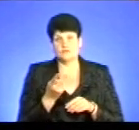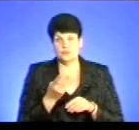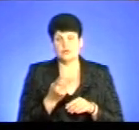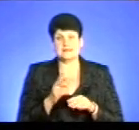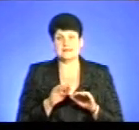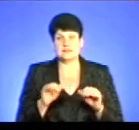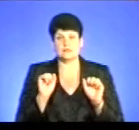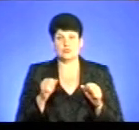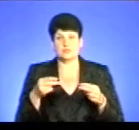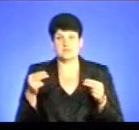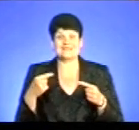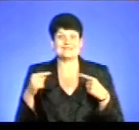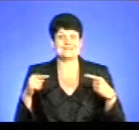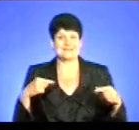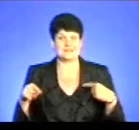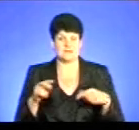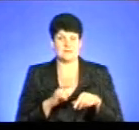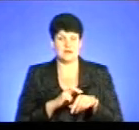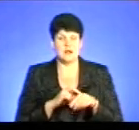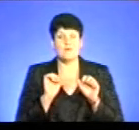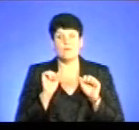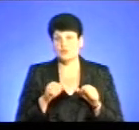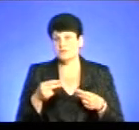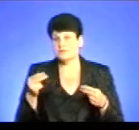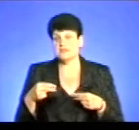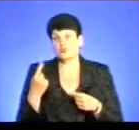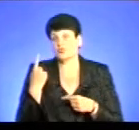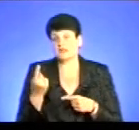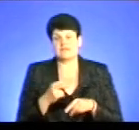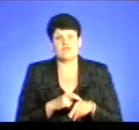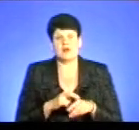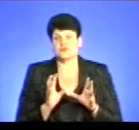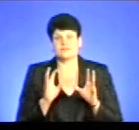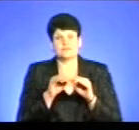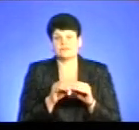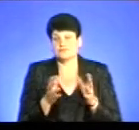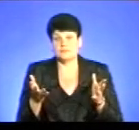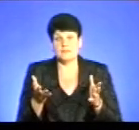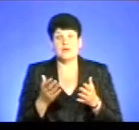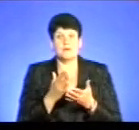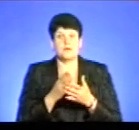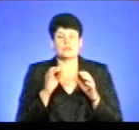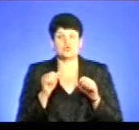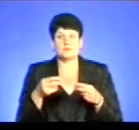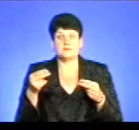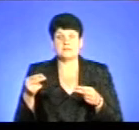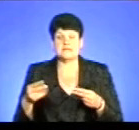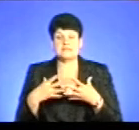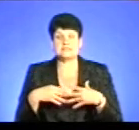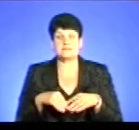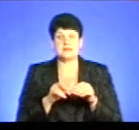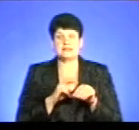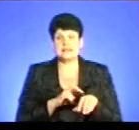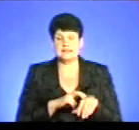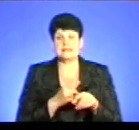вони можуть підписати з різними лікарями, можуть підписати з одним лікарем, мають можливість підписати з сімейним лікарем,